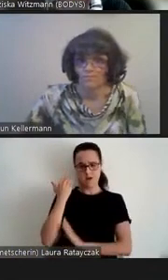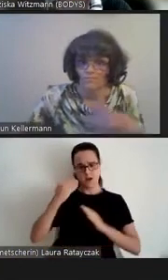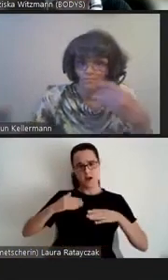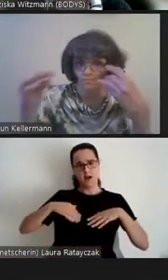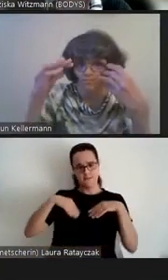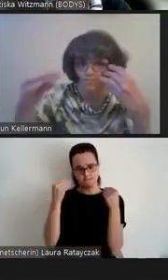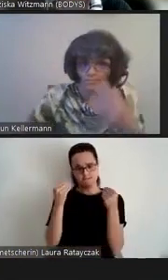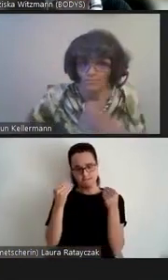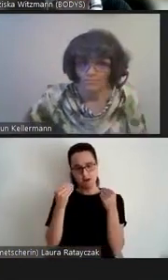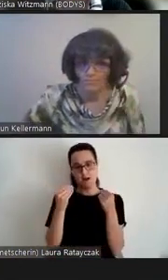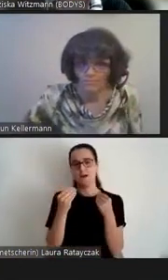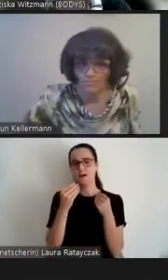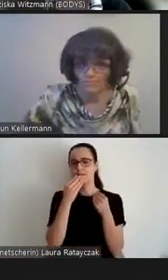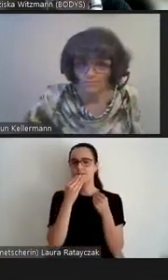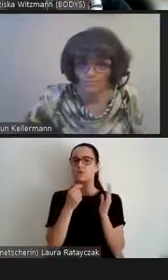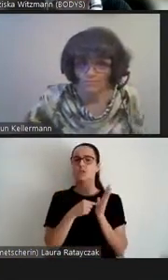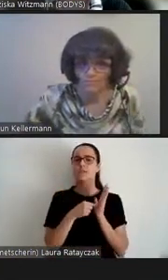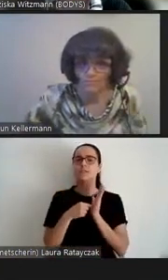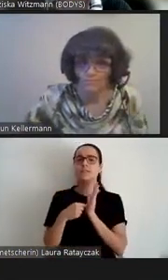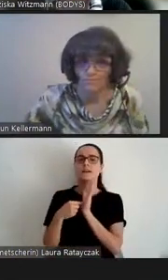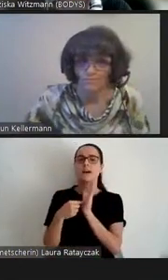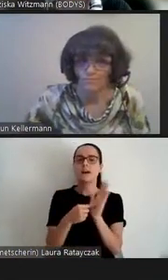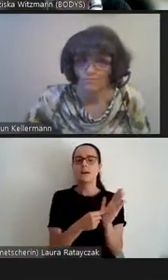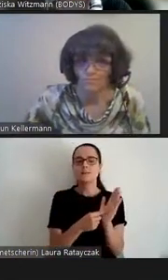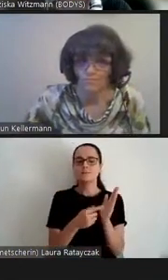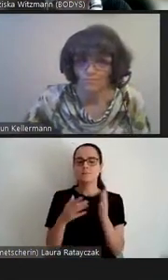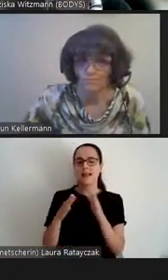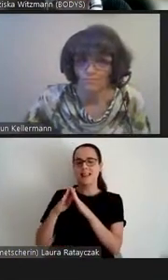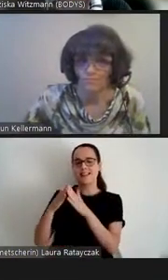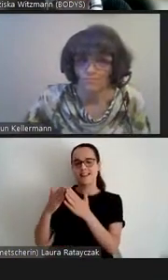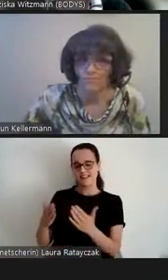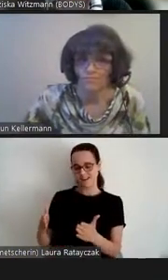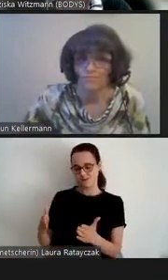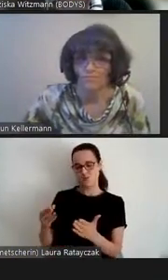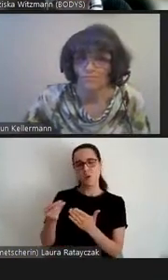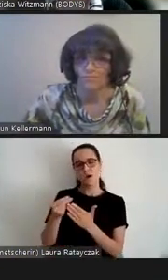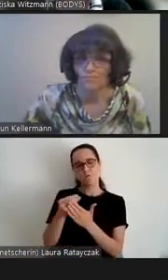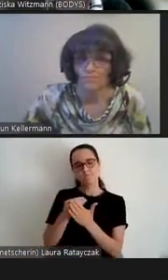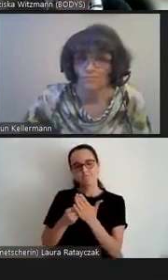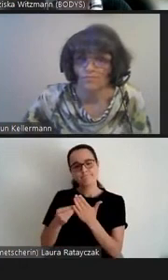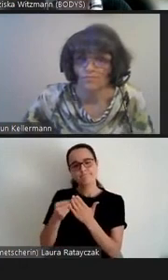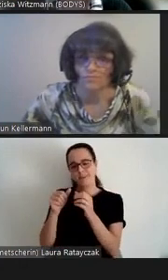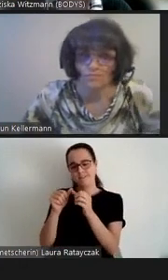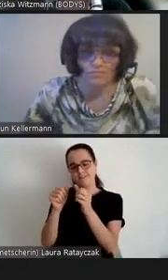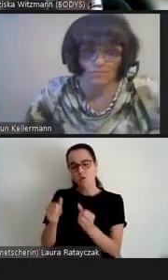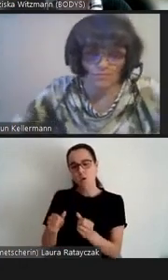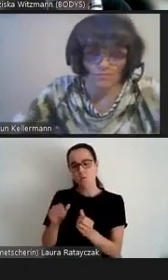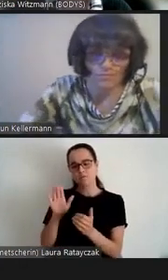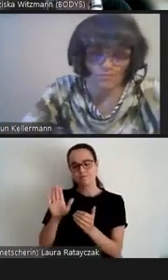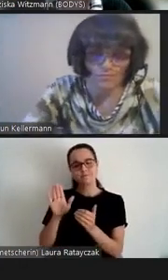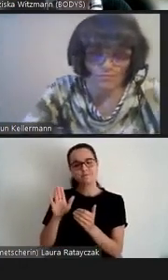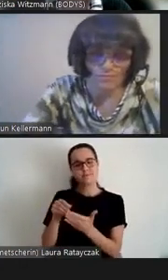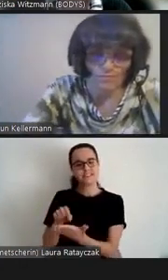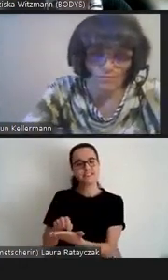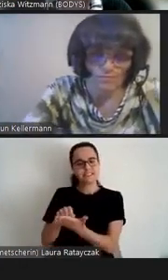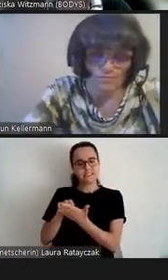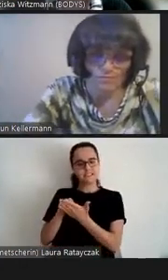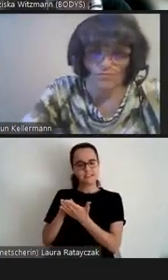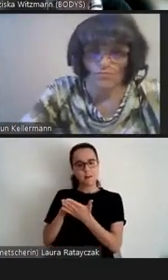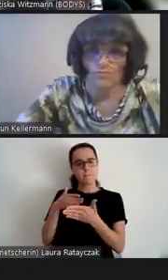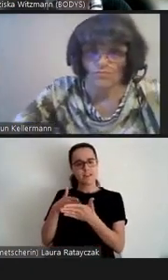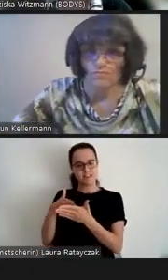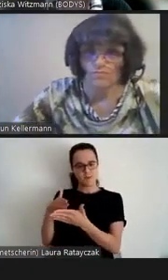versucht hat, literarische Darstellungen von Behinderung in der Literatur